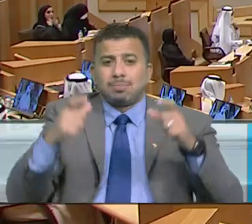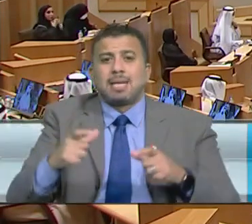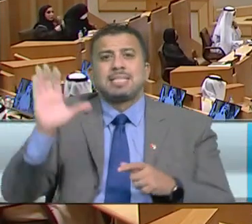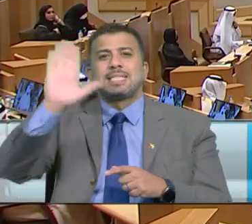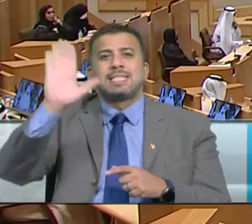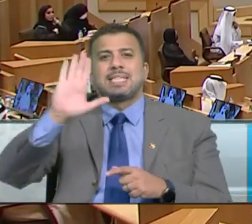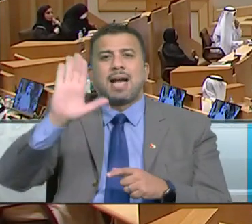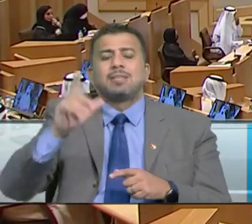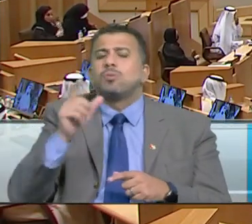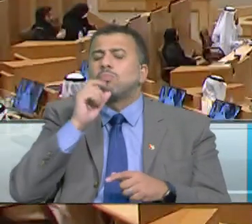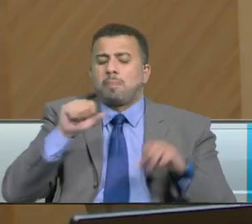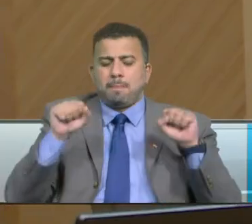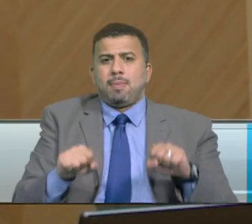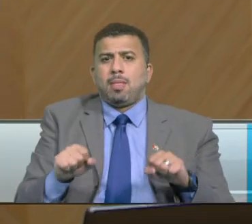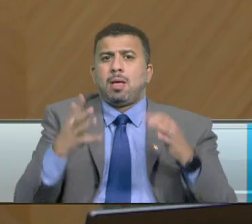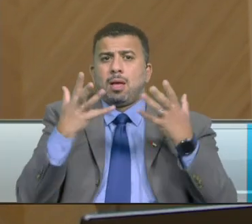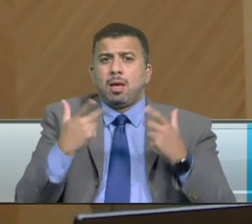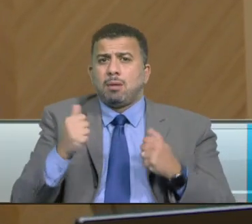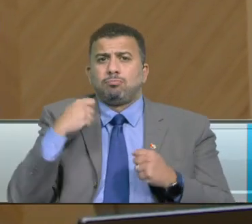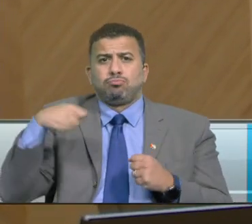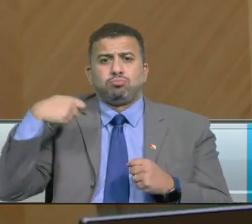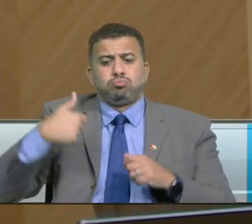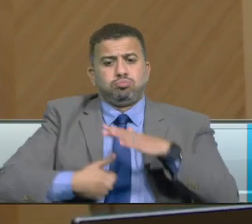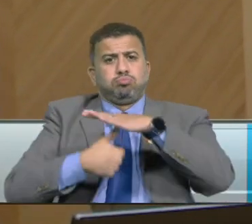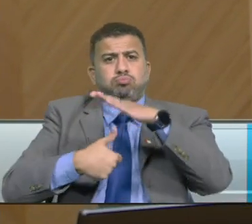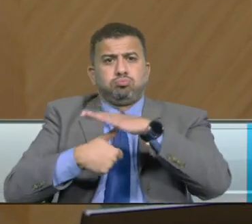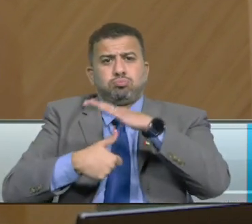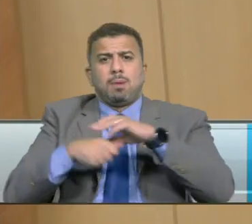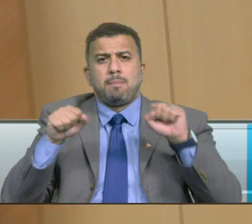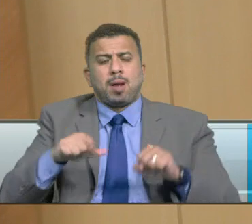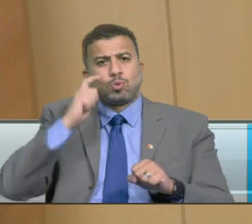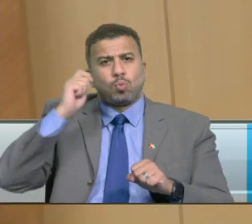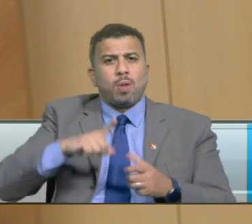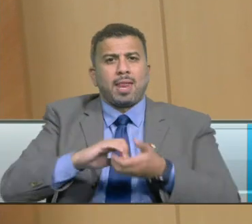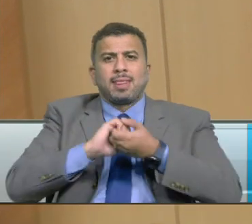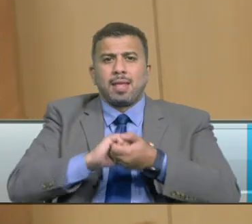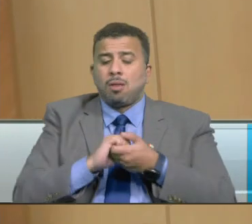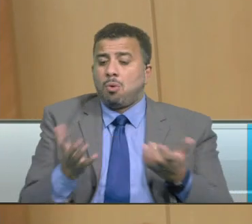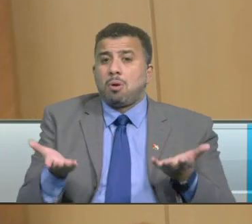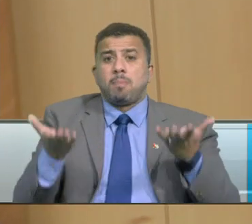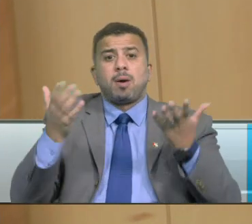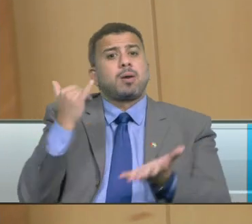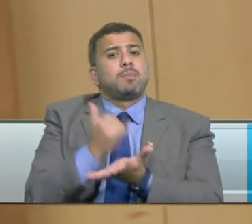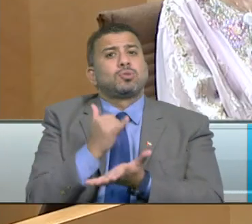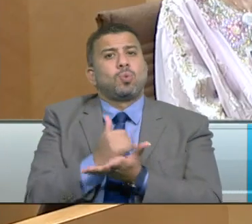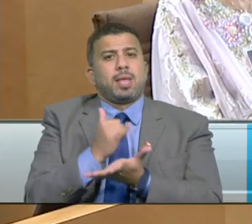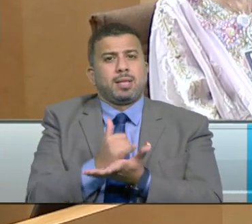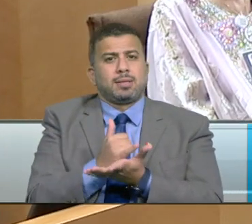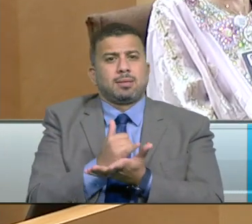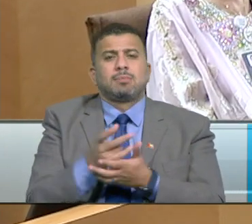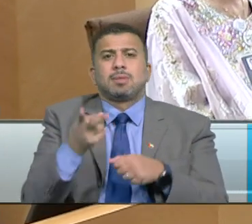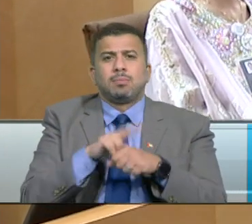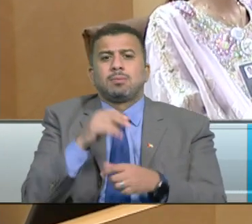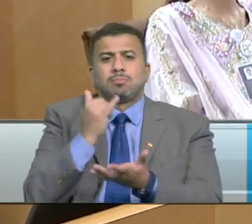بمقر المجلس بحضور عدد من أصحاب المعالي الوزراء وأعضاء المجلس الوطني الاتحادي وكبار المسؤولين